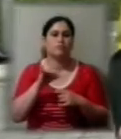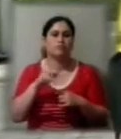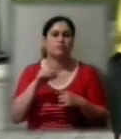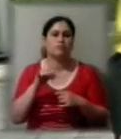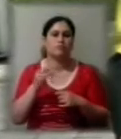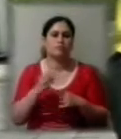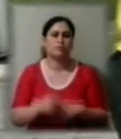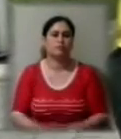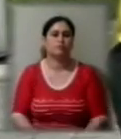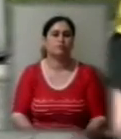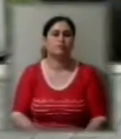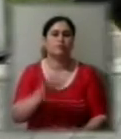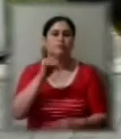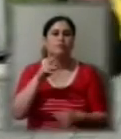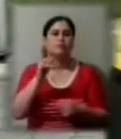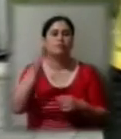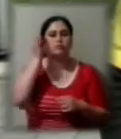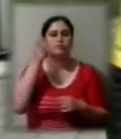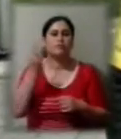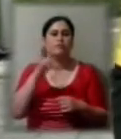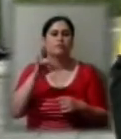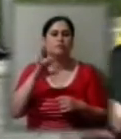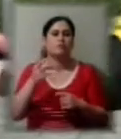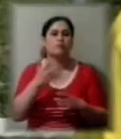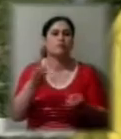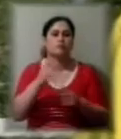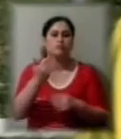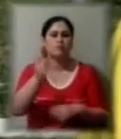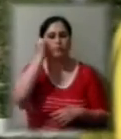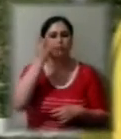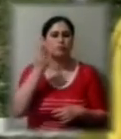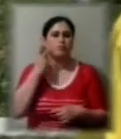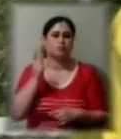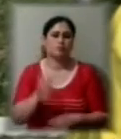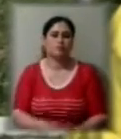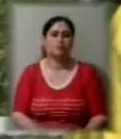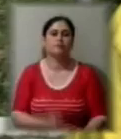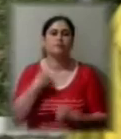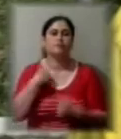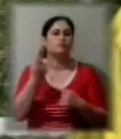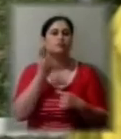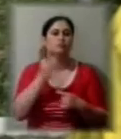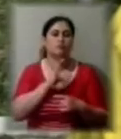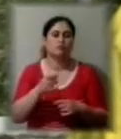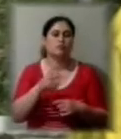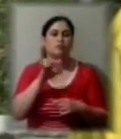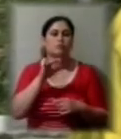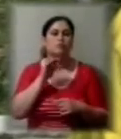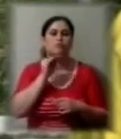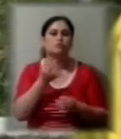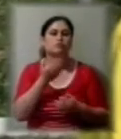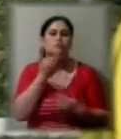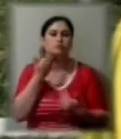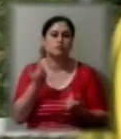сьогодні пригадує перший фестиваль, який лишився в пам'яті назавжди. У нас не було жодного досвіду, ми не знали, як це